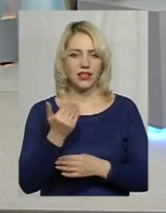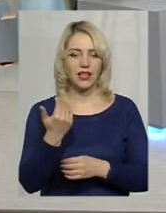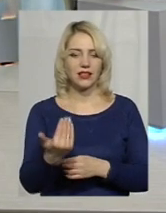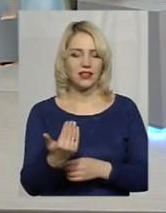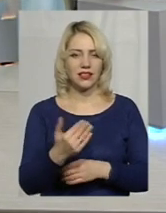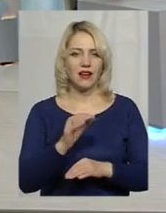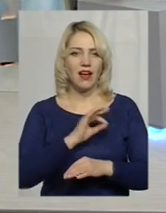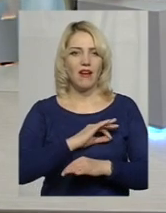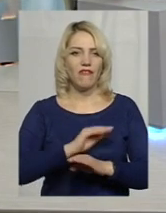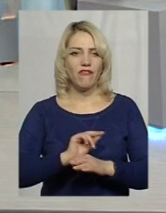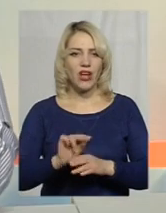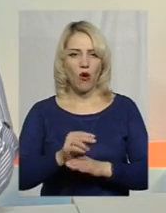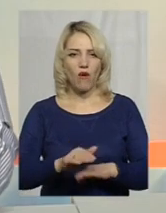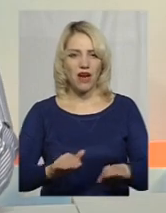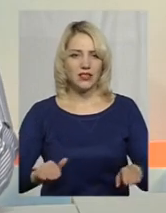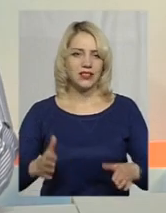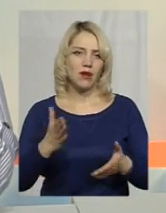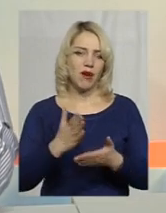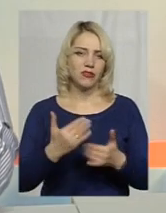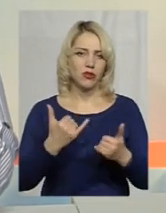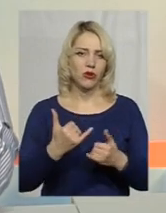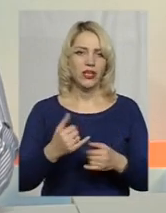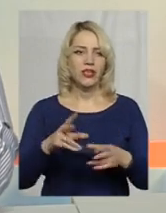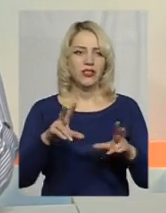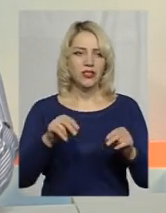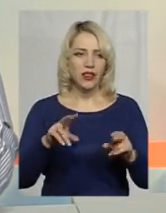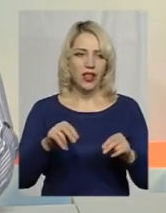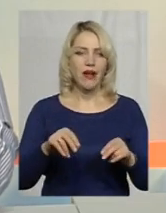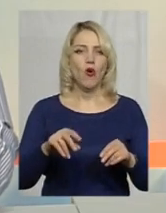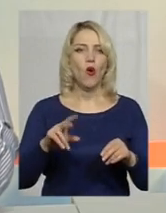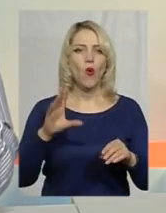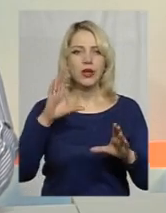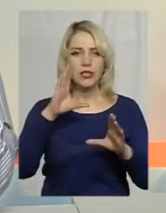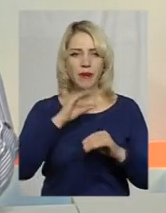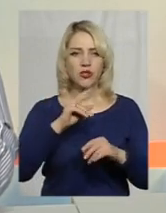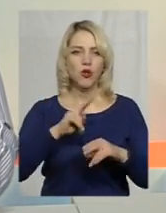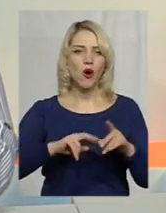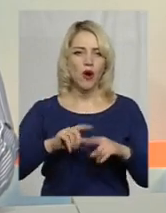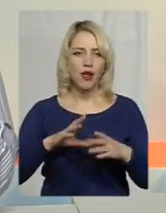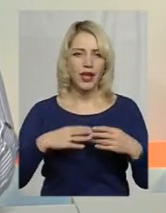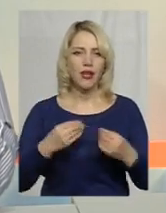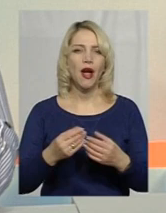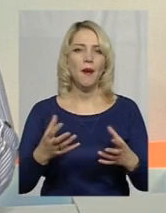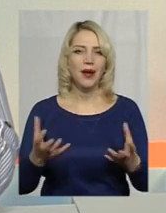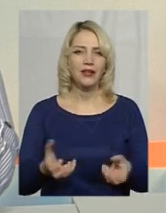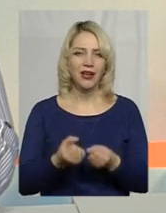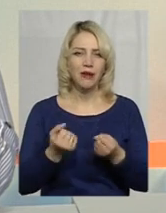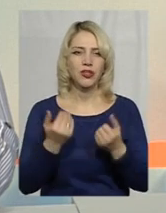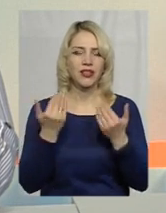вихованці, мають сьогодні щасливу, успішну родину, підтримуючу і